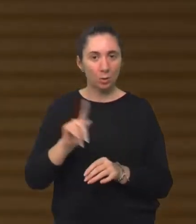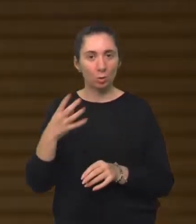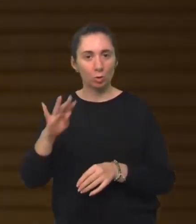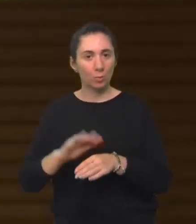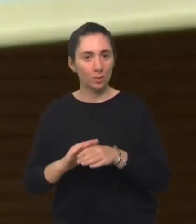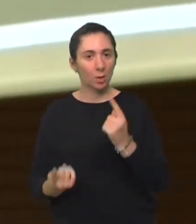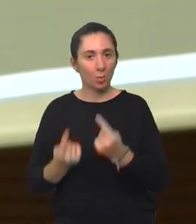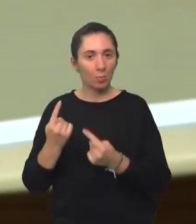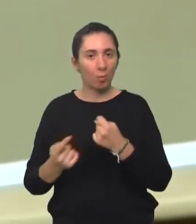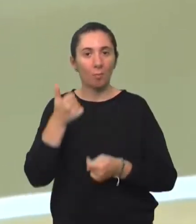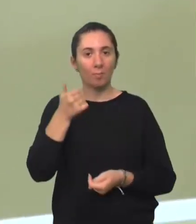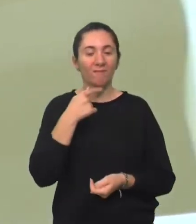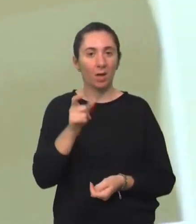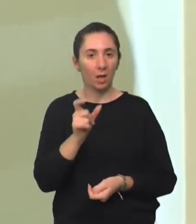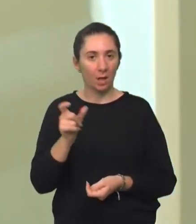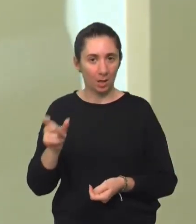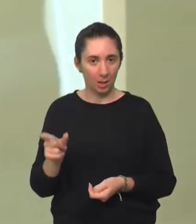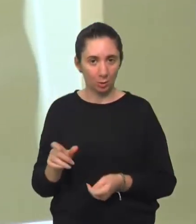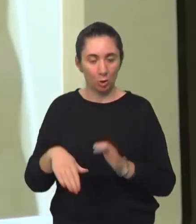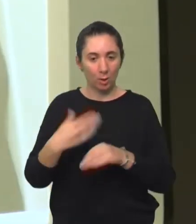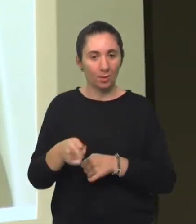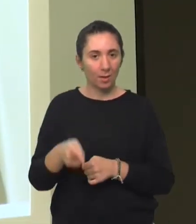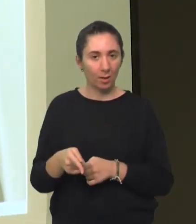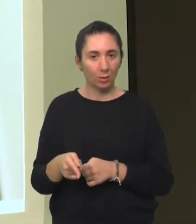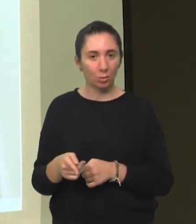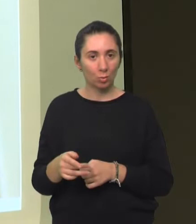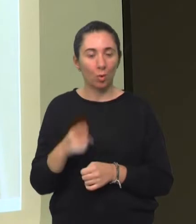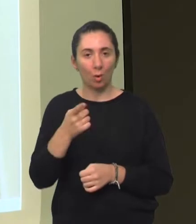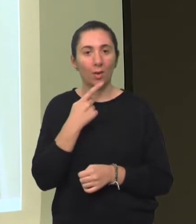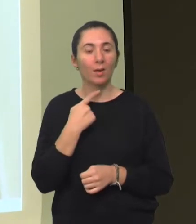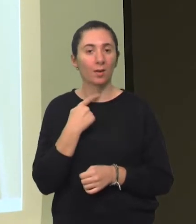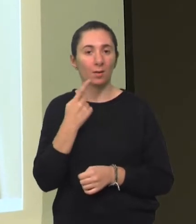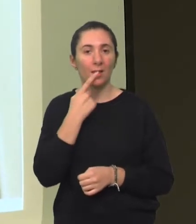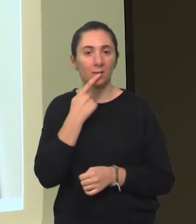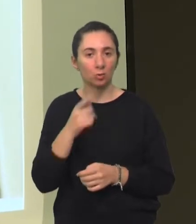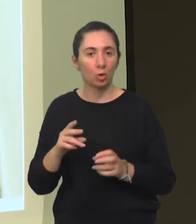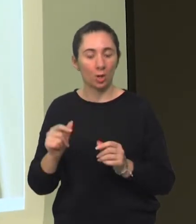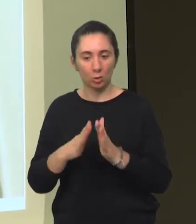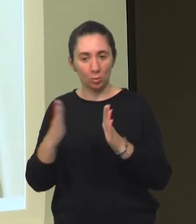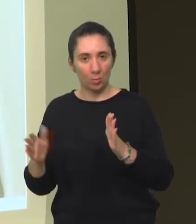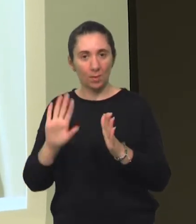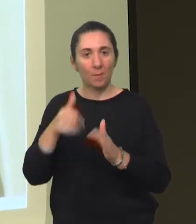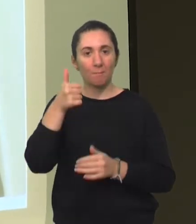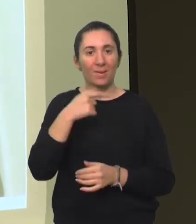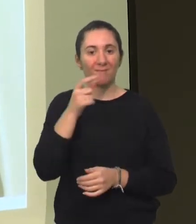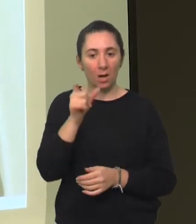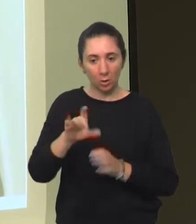četrnestog mjeseca pojavljuje prva riječ. Nakon doga slijedi to jezično razdoblje, koje obično ide nakon dakle pojave prve riječi, i